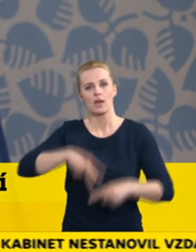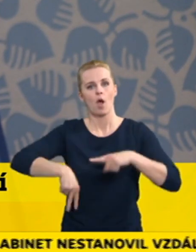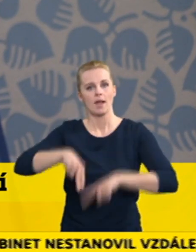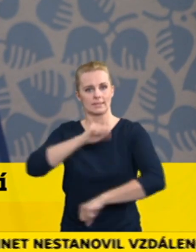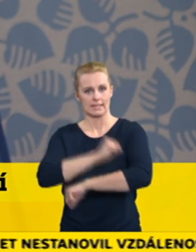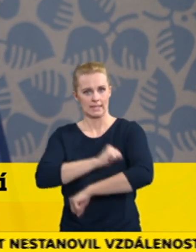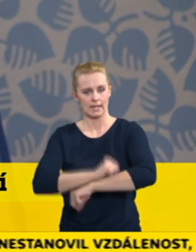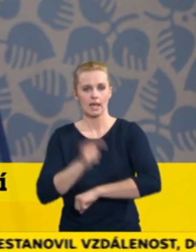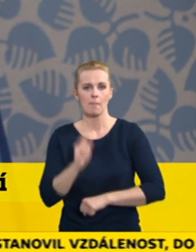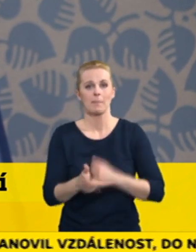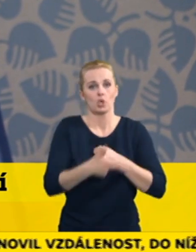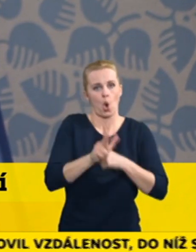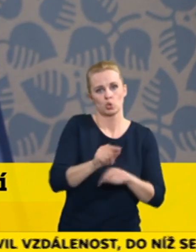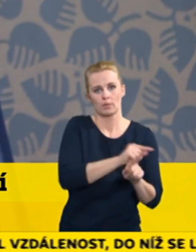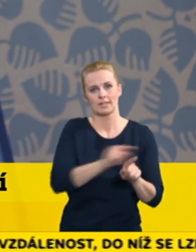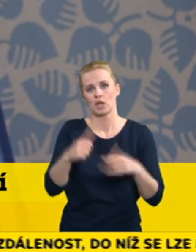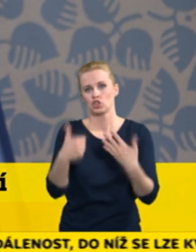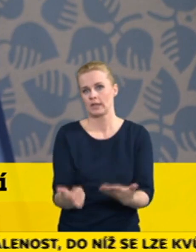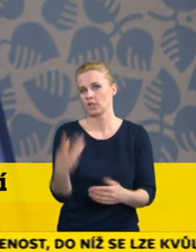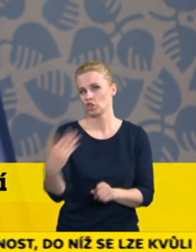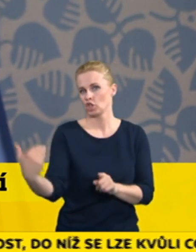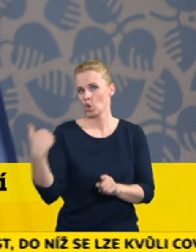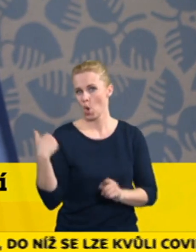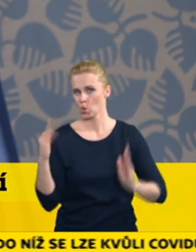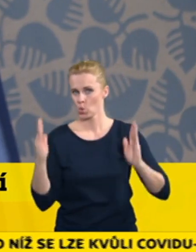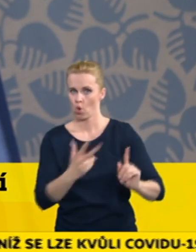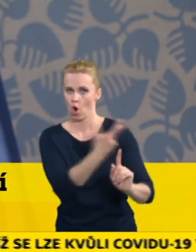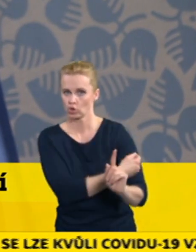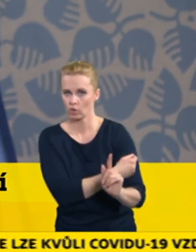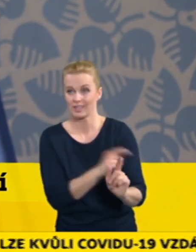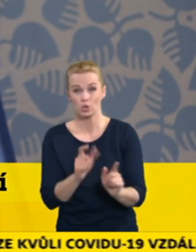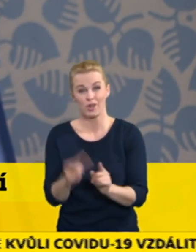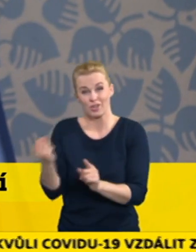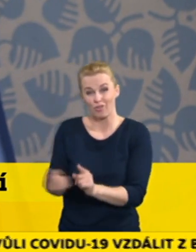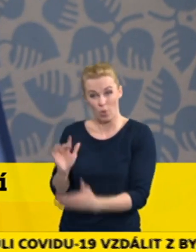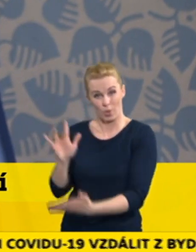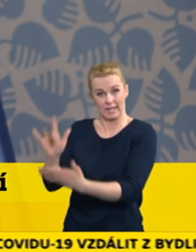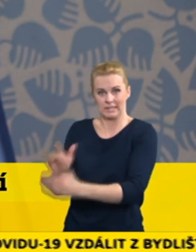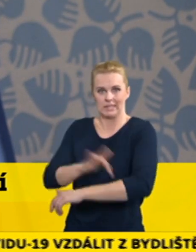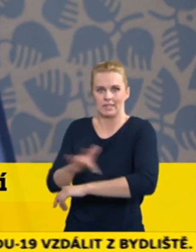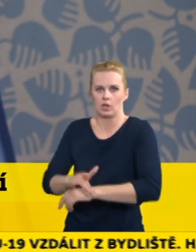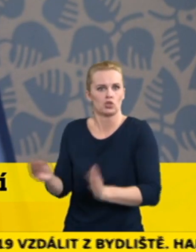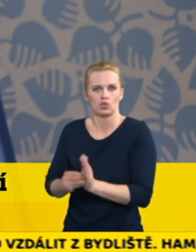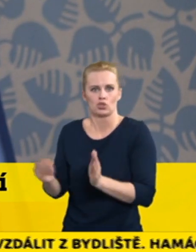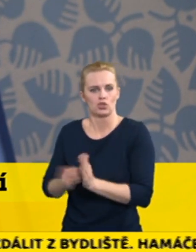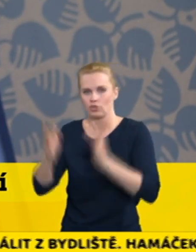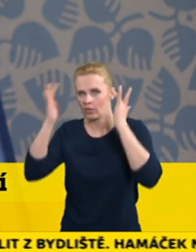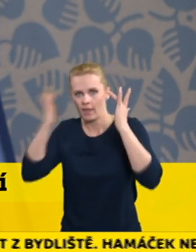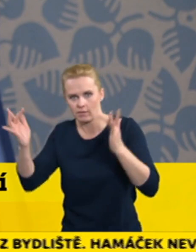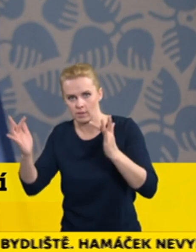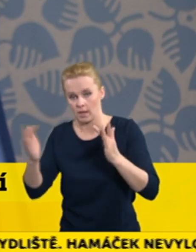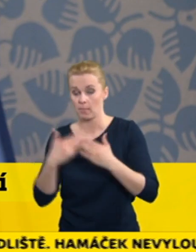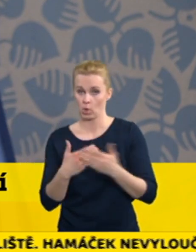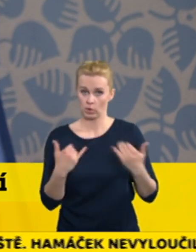64 let. Není podle ní dost dat o účinnosti u seniorů. Co budeme dělat my v České republice?